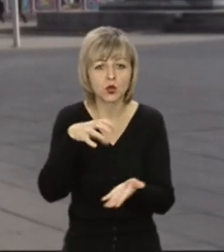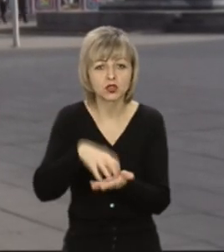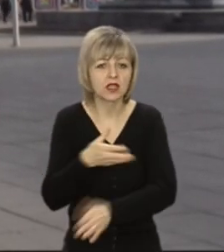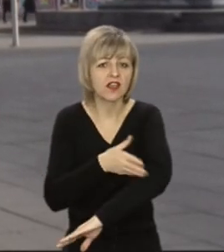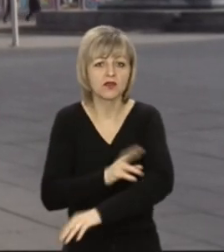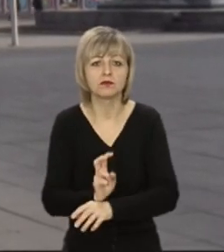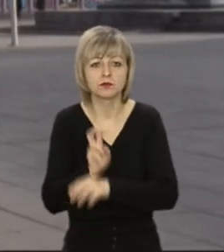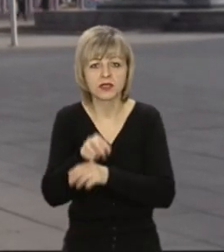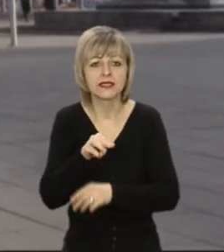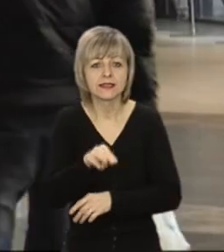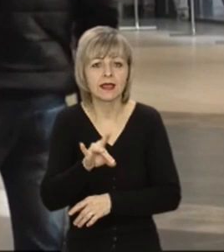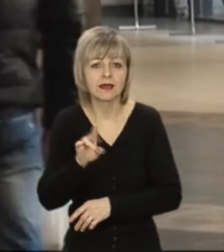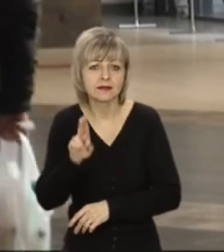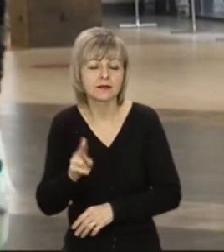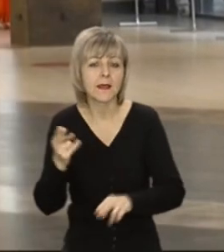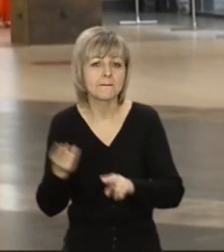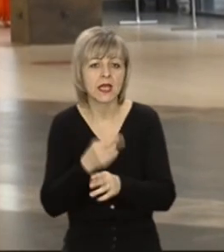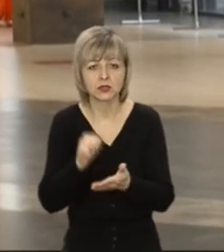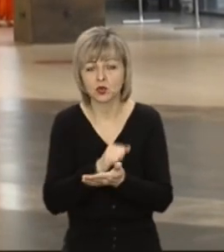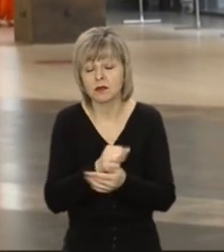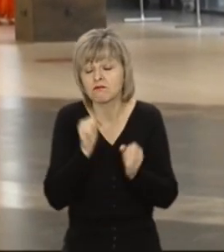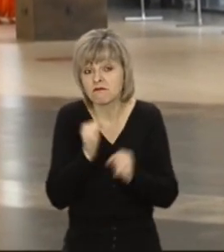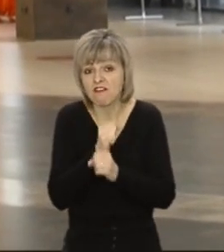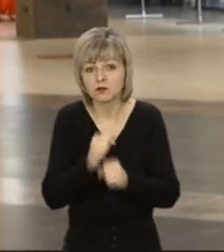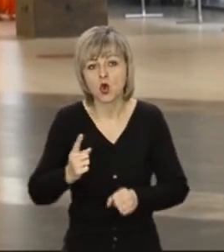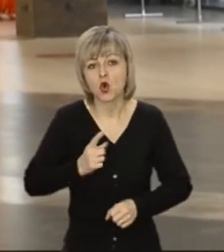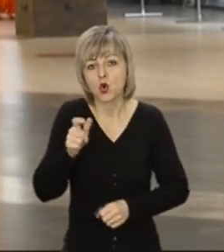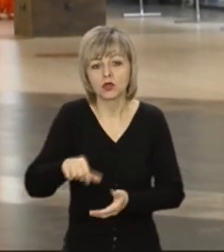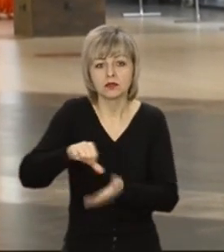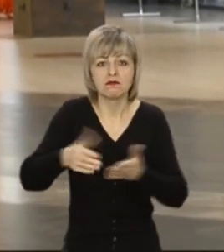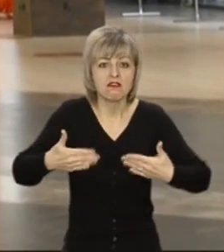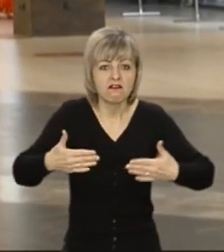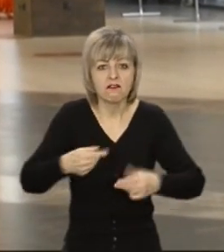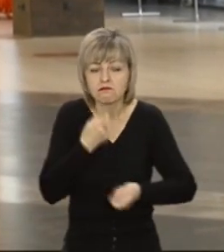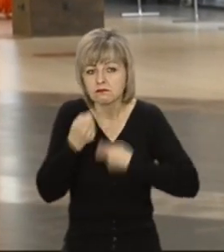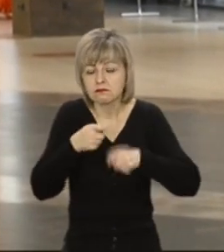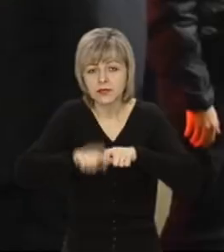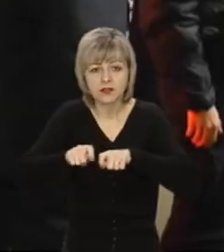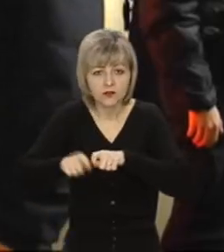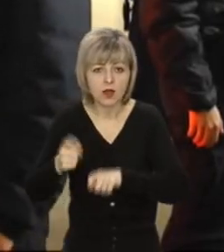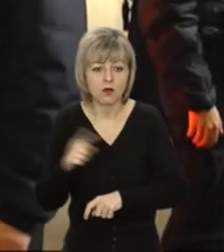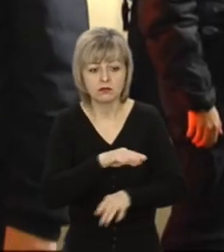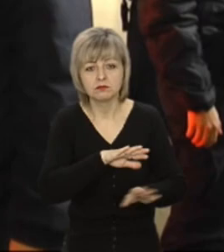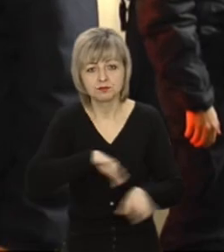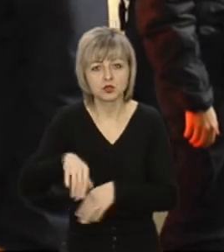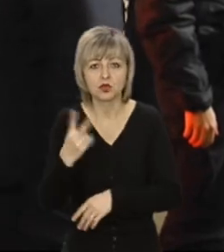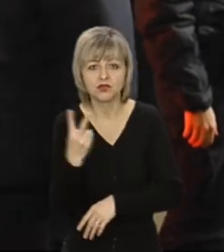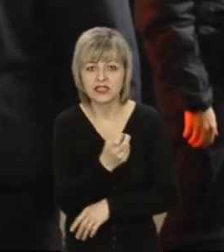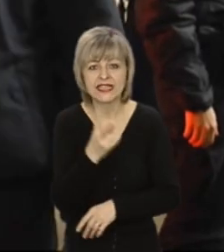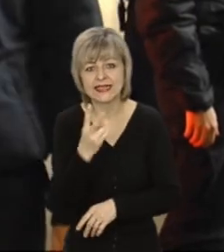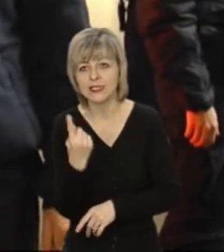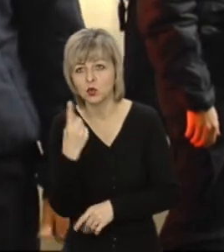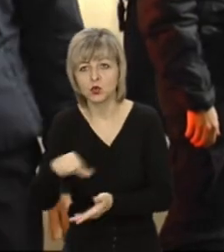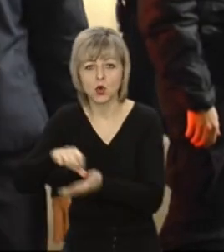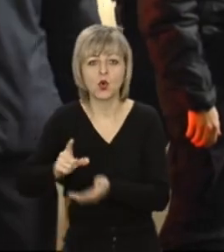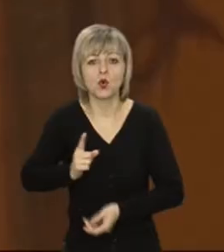Волині потрапити в ТРЦ без документу було неможливо. Охоронці на входах і ретельна перевірка. Через два тижні – ні одного, ні